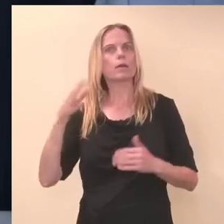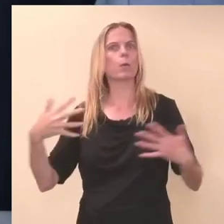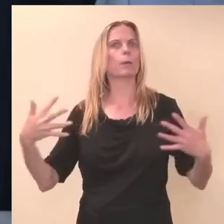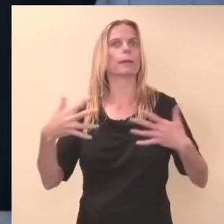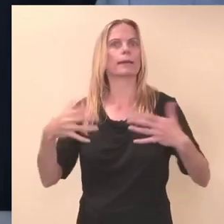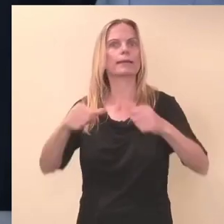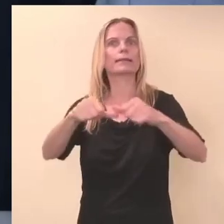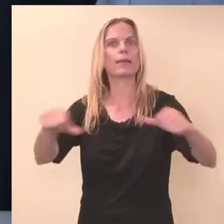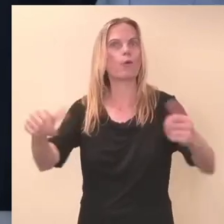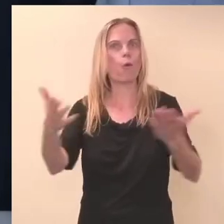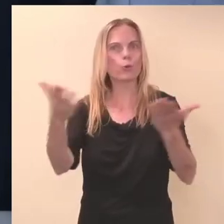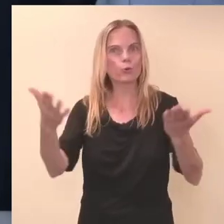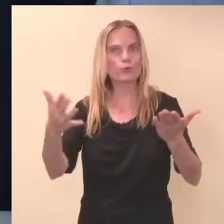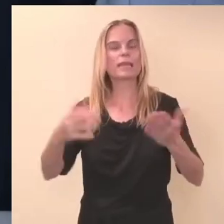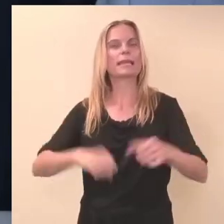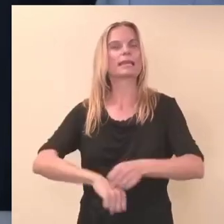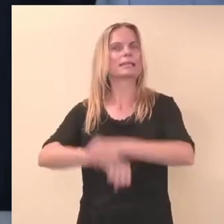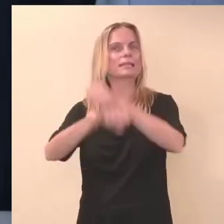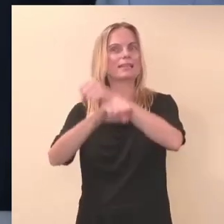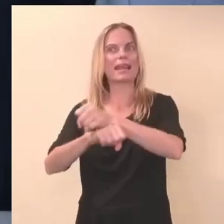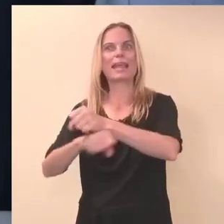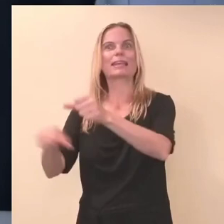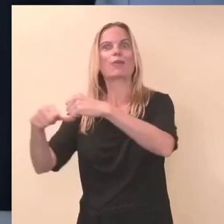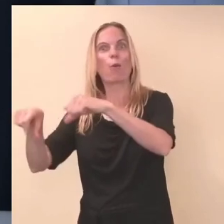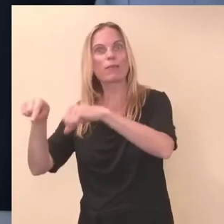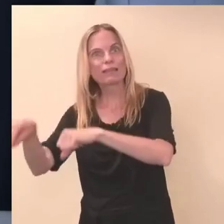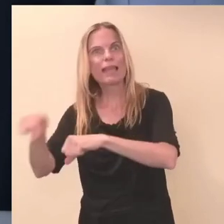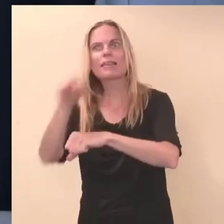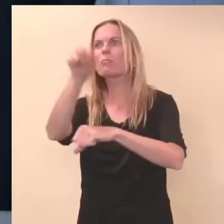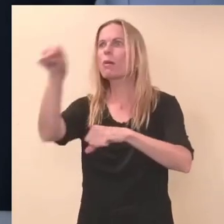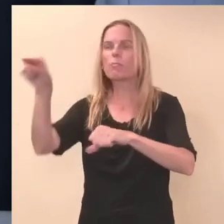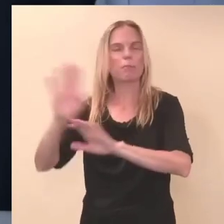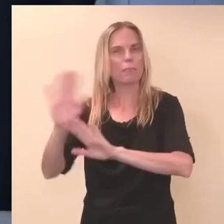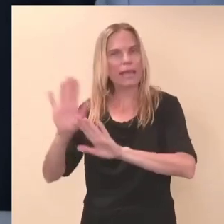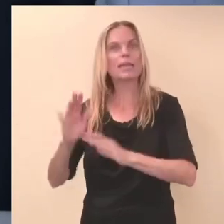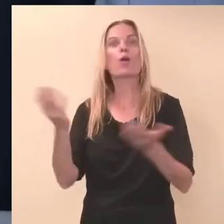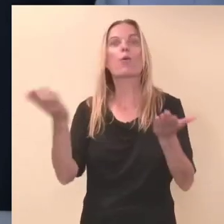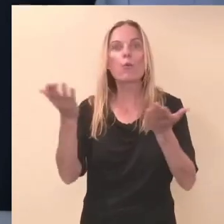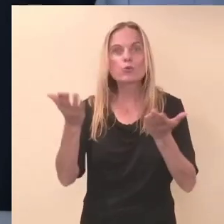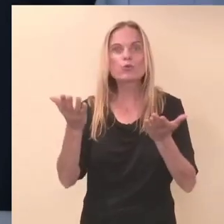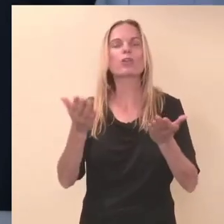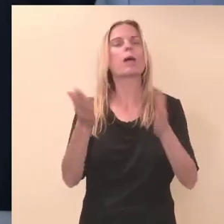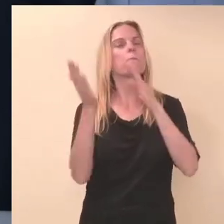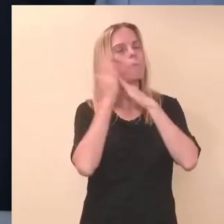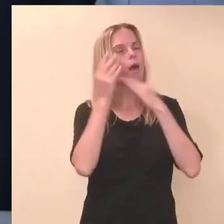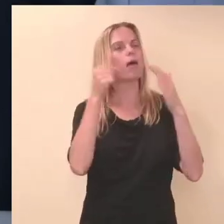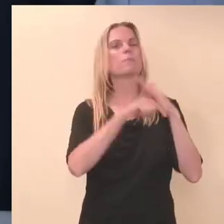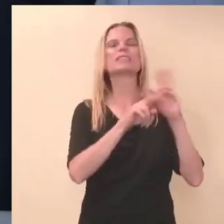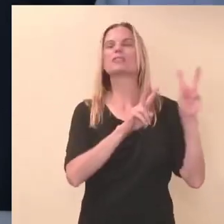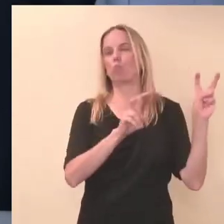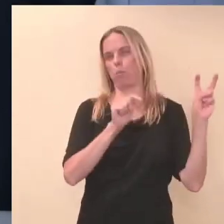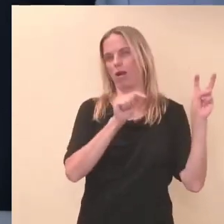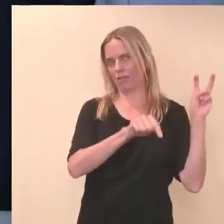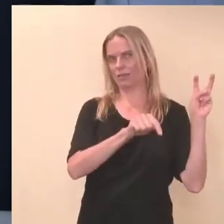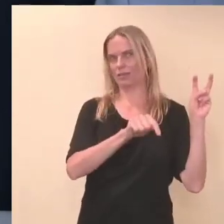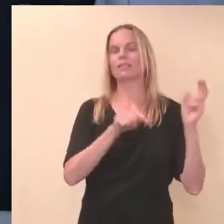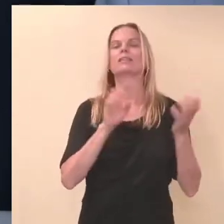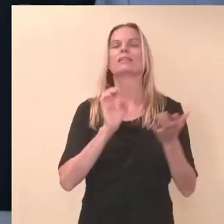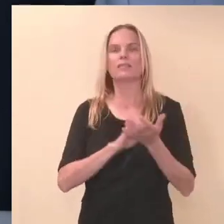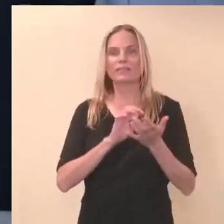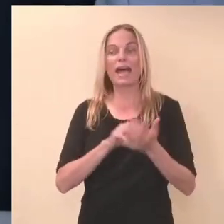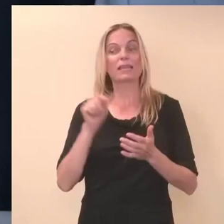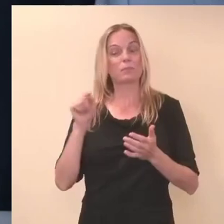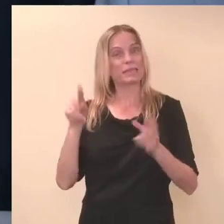ega streegikomiteedes, vaid magamistubades. Ja eks uuring olegi oma sisult ja